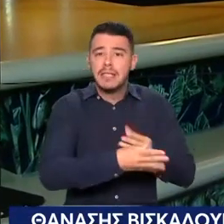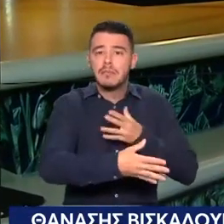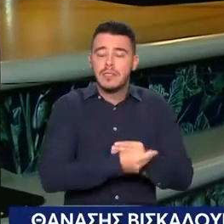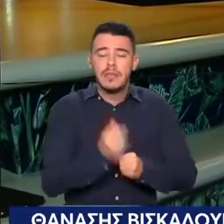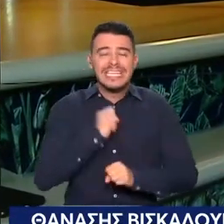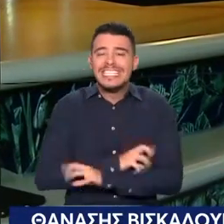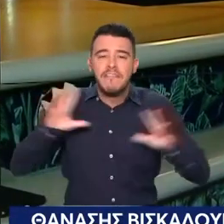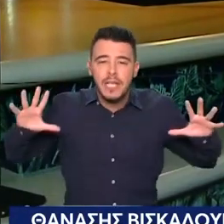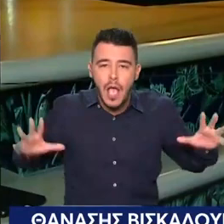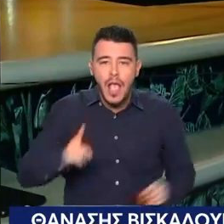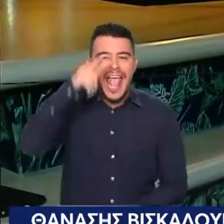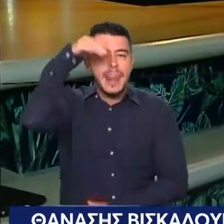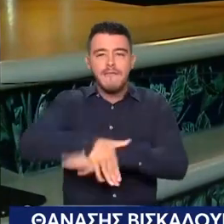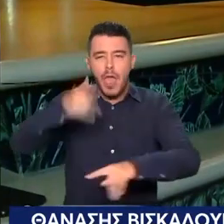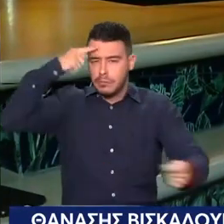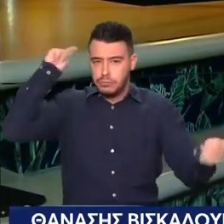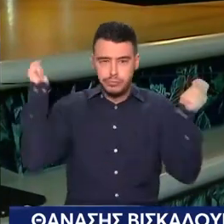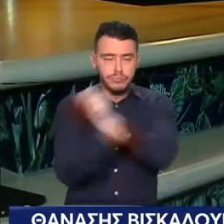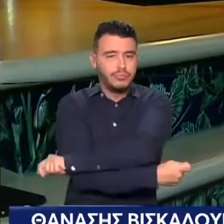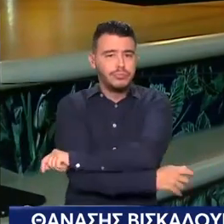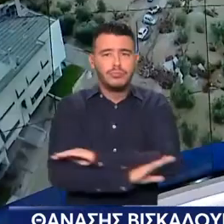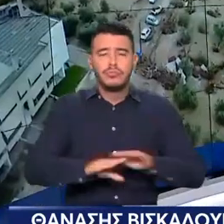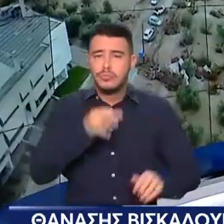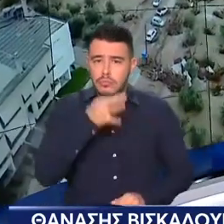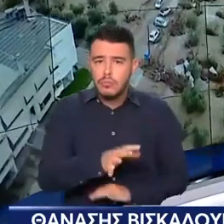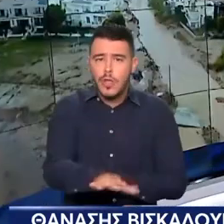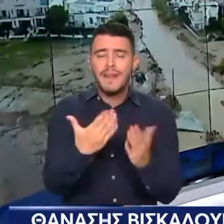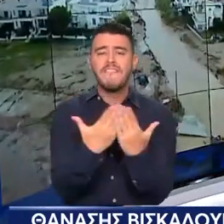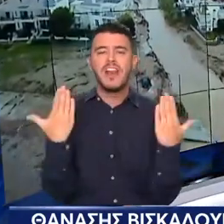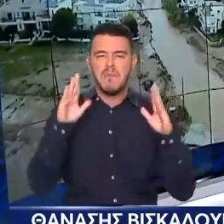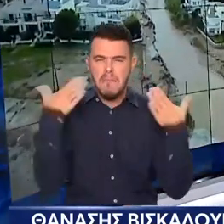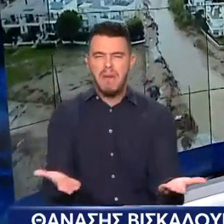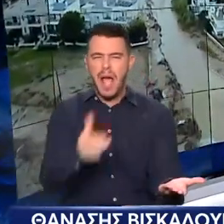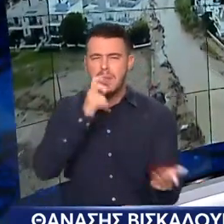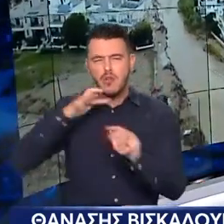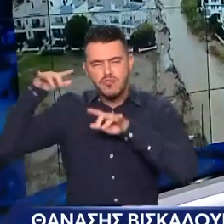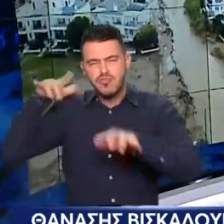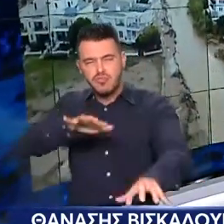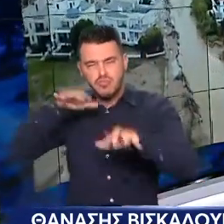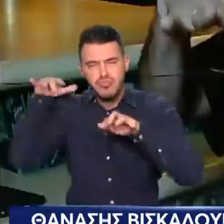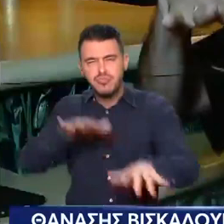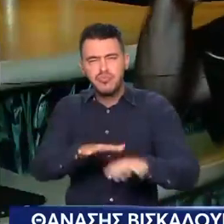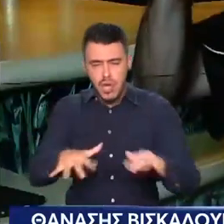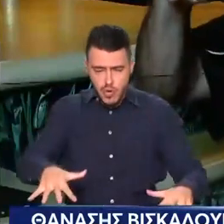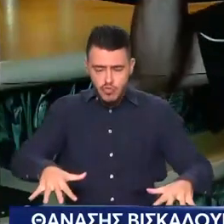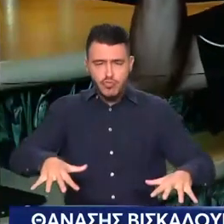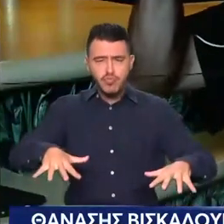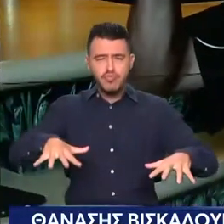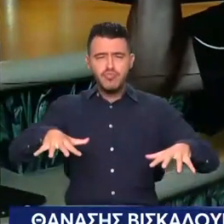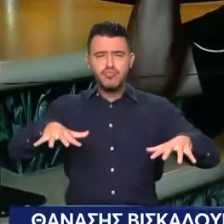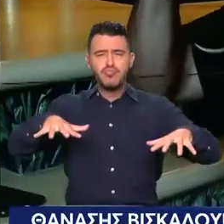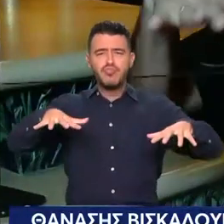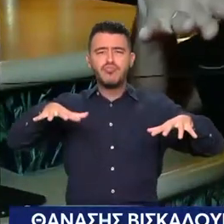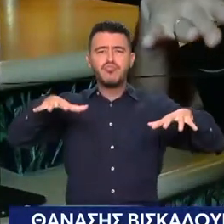τους παίρνουν τηλέφωνο δύο ώρα το βράδυ Να μου λένε ότι σπάσαν τα φράγματα Και να ανεβαίνει το νερό Να είναι στον Άγιο Αθανάσιο Και να ανεβαίνει το νερό